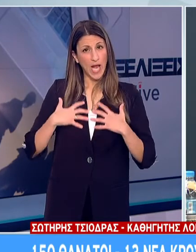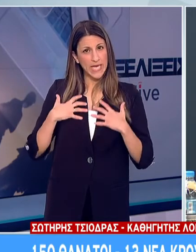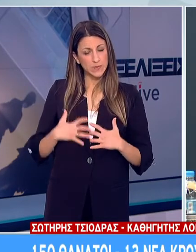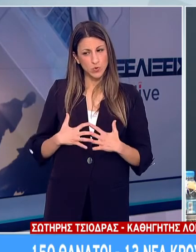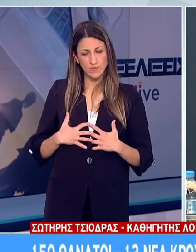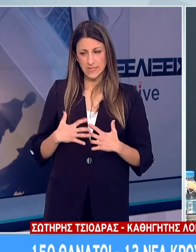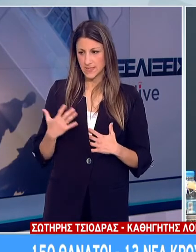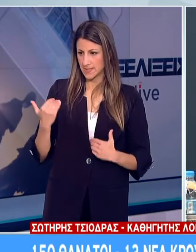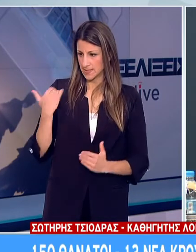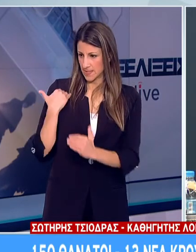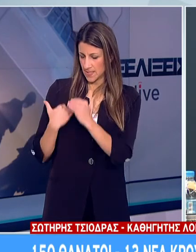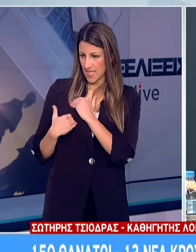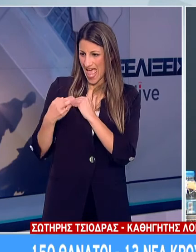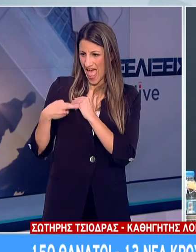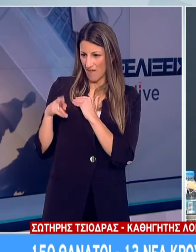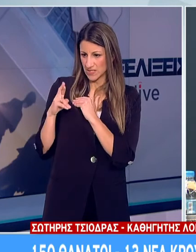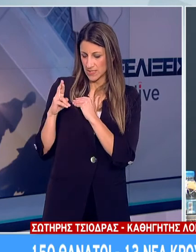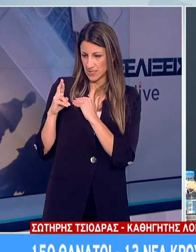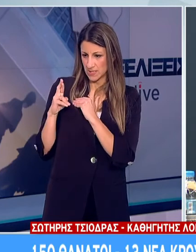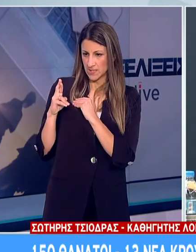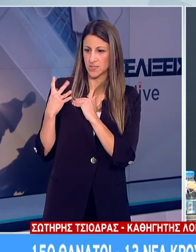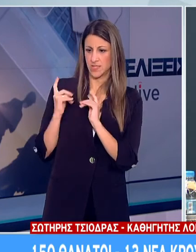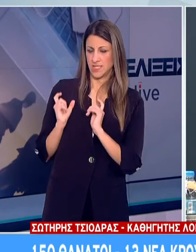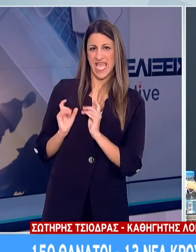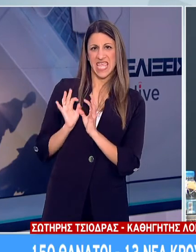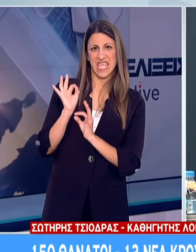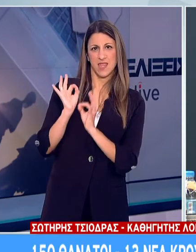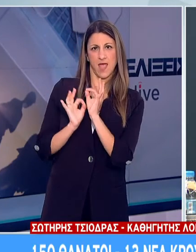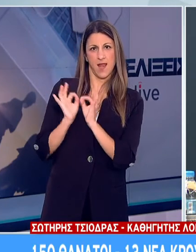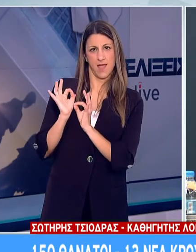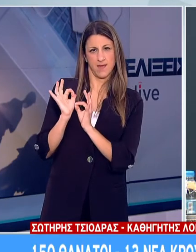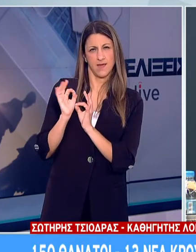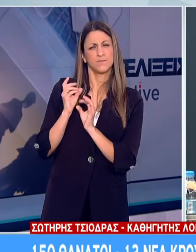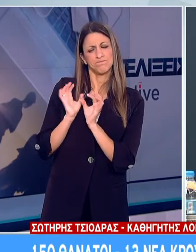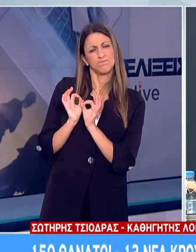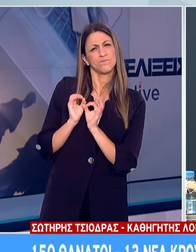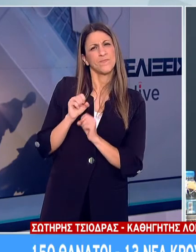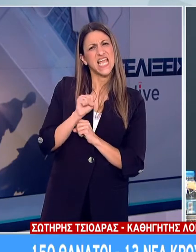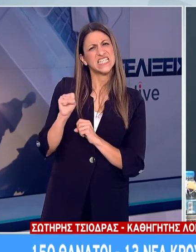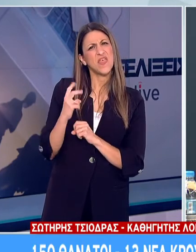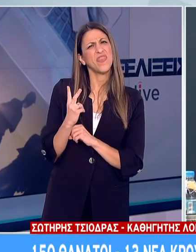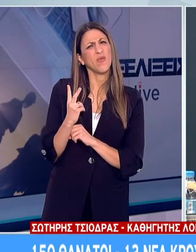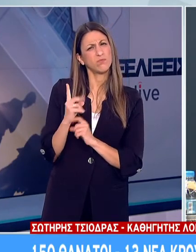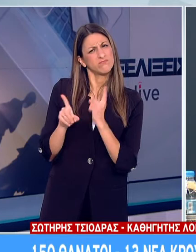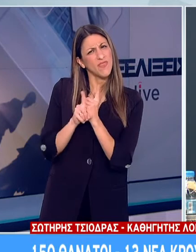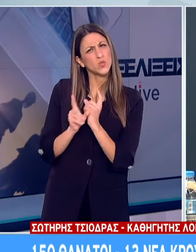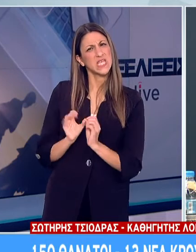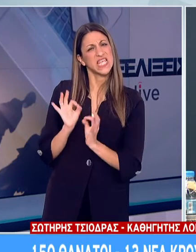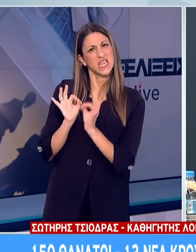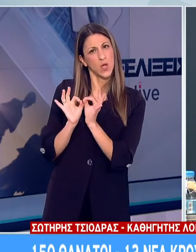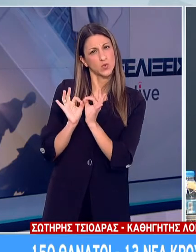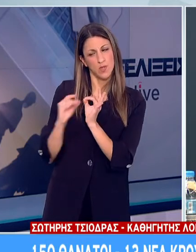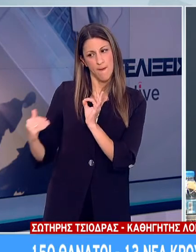παράδοξο στην αύξηση του υποδοχέα, του περίφημα ACE2, υποδοχέα, ο οποίος δράγει σαν υποδοχέας